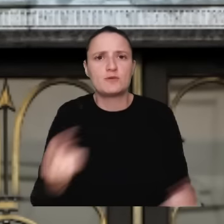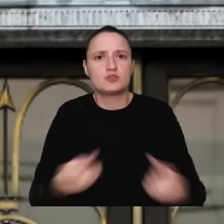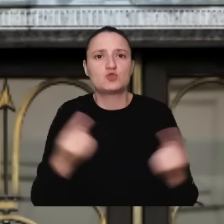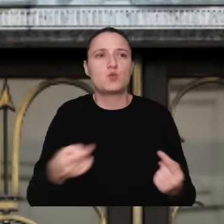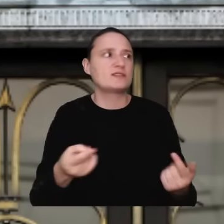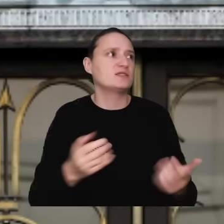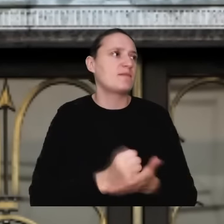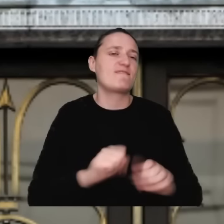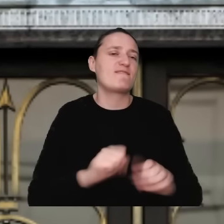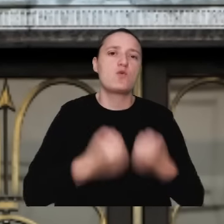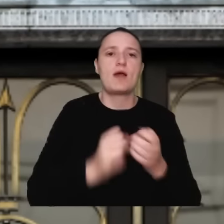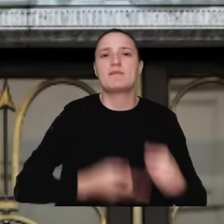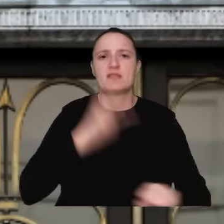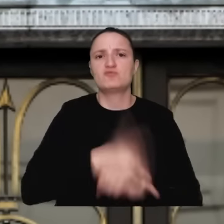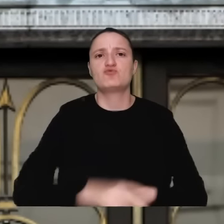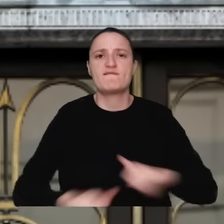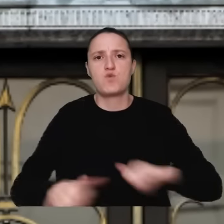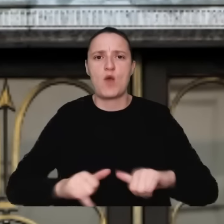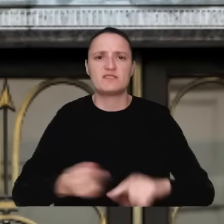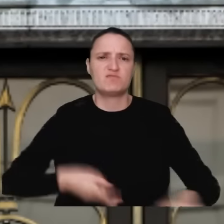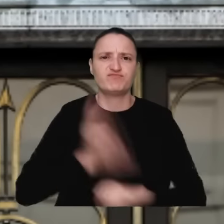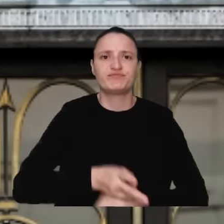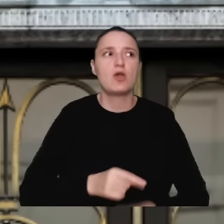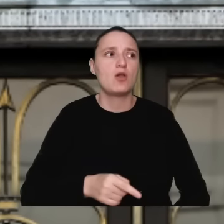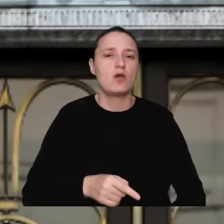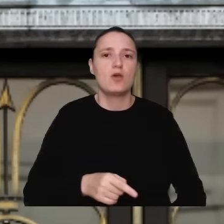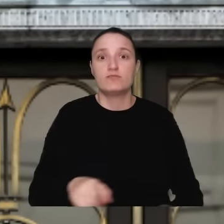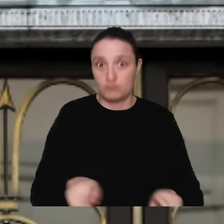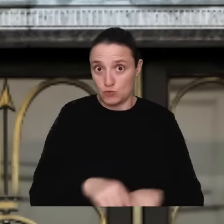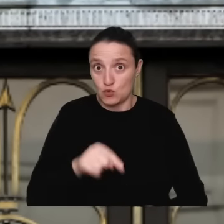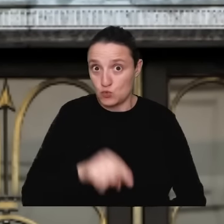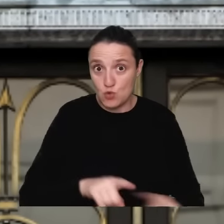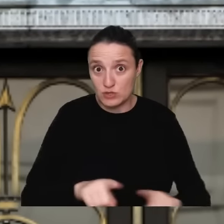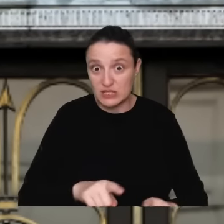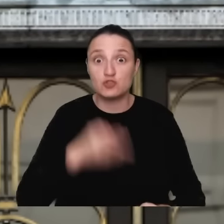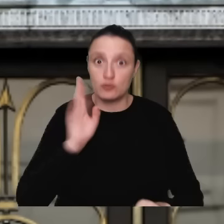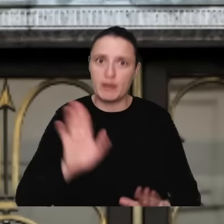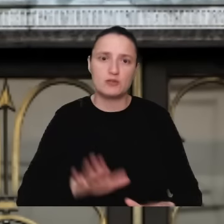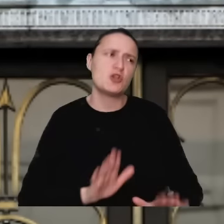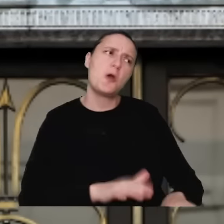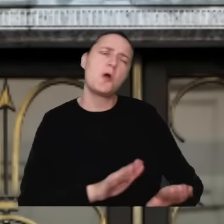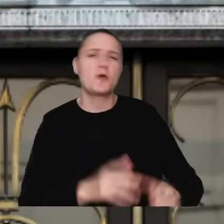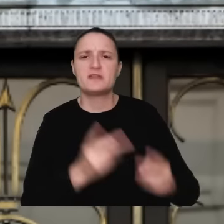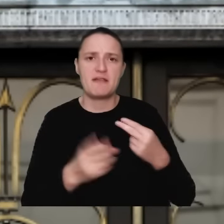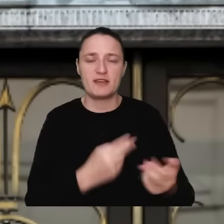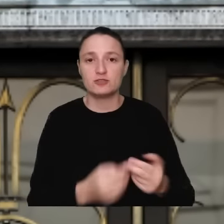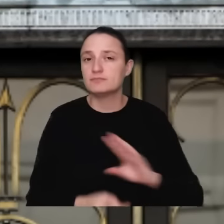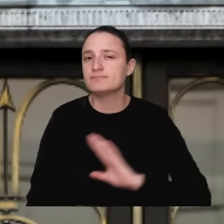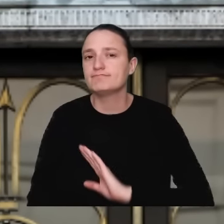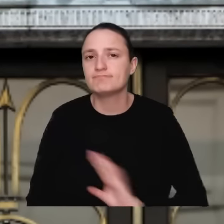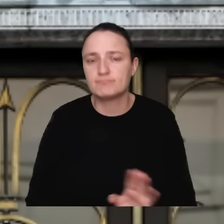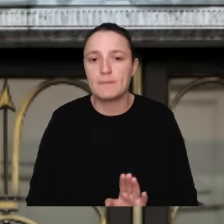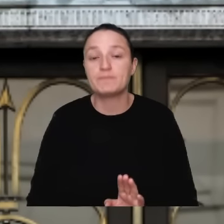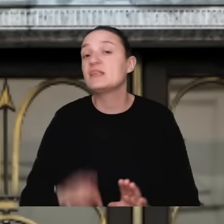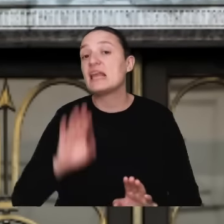władzy, łamanie prawa miałyby być potraktowane pobłażliwie, nawet jeśli to miałoby znaczyć tylko